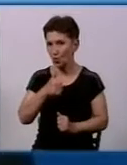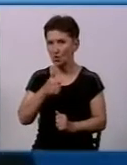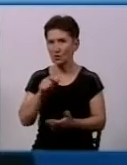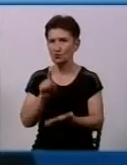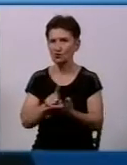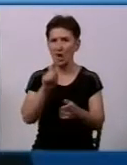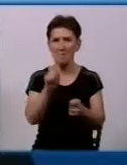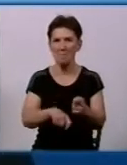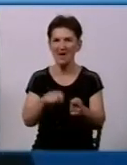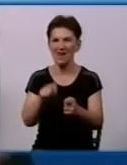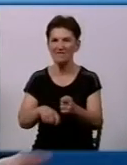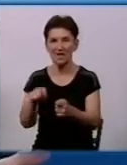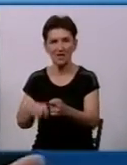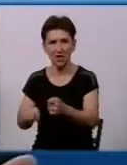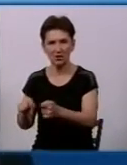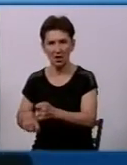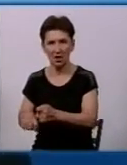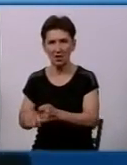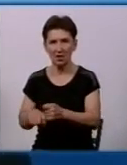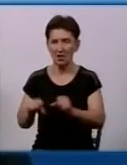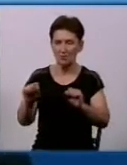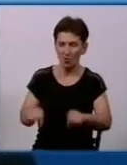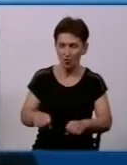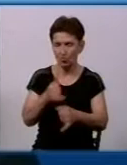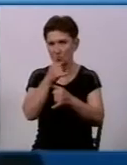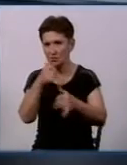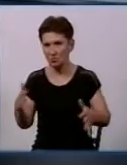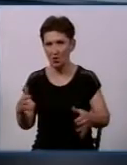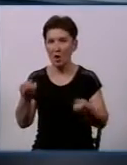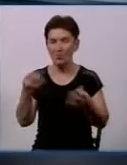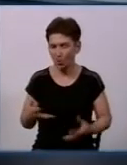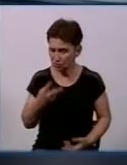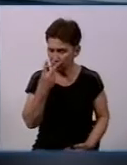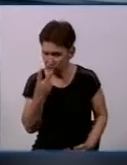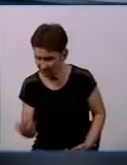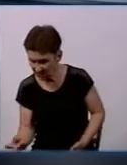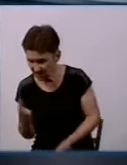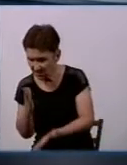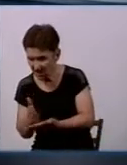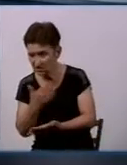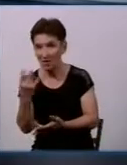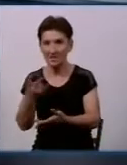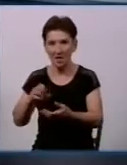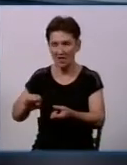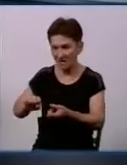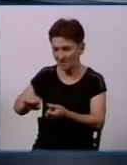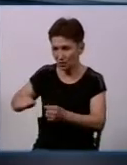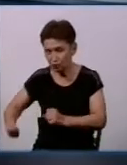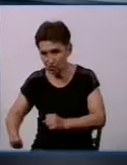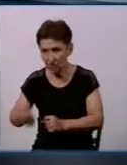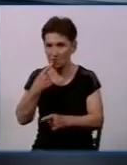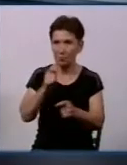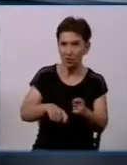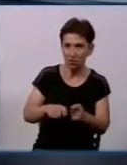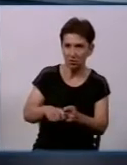перевірятися на спроможність подавати воду. Не просто подивитися, що він на місці, включити його, випробувати? Так, я ж так і